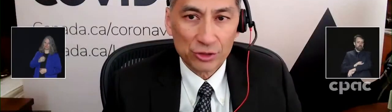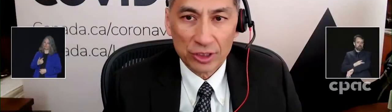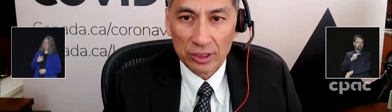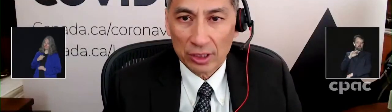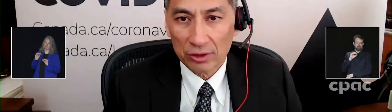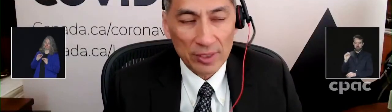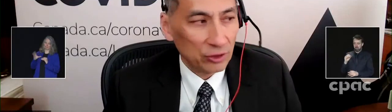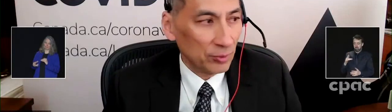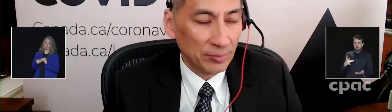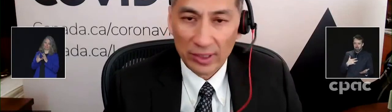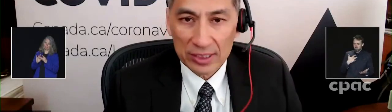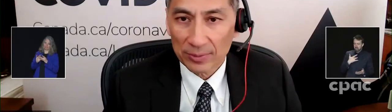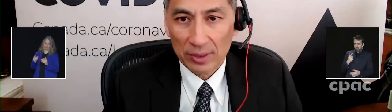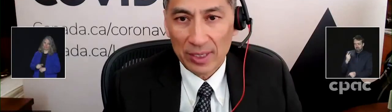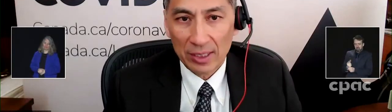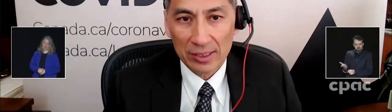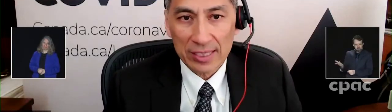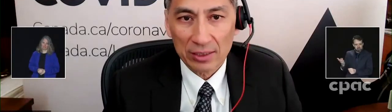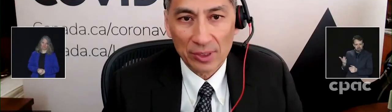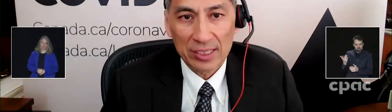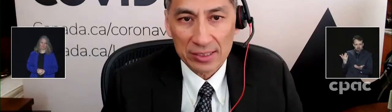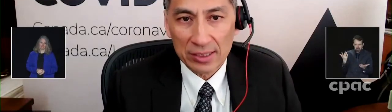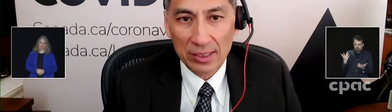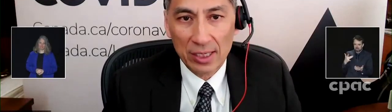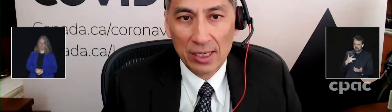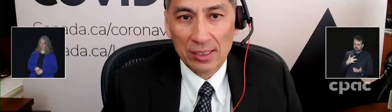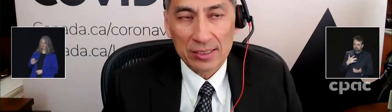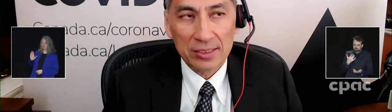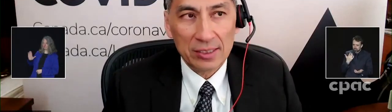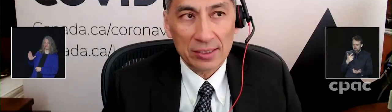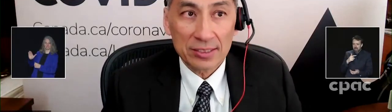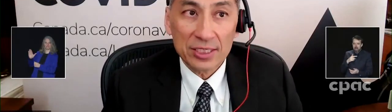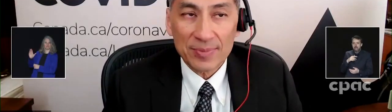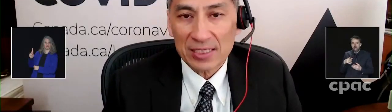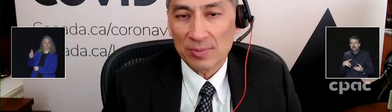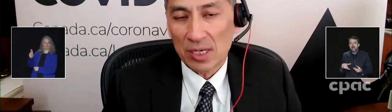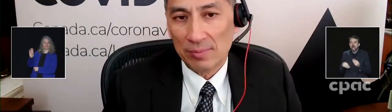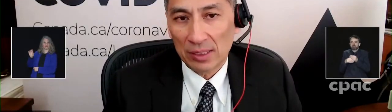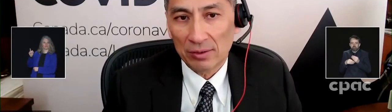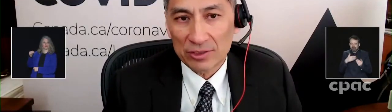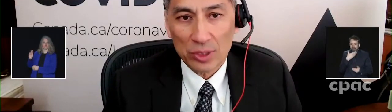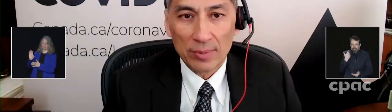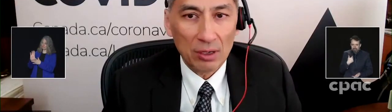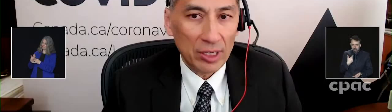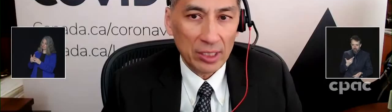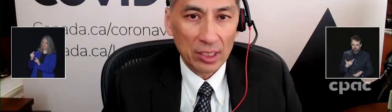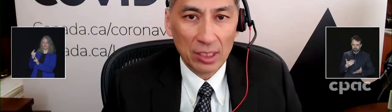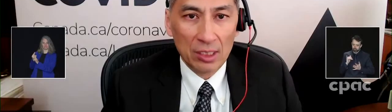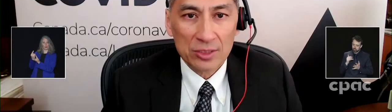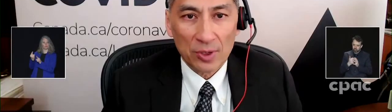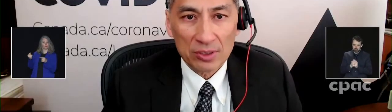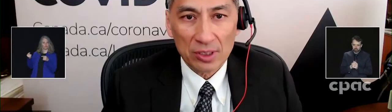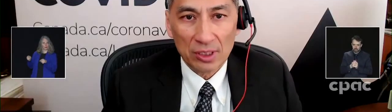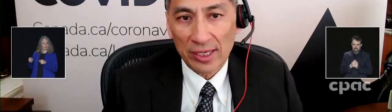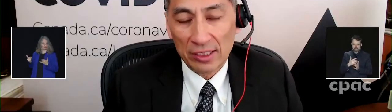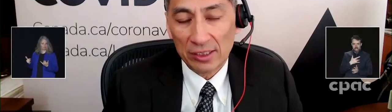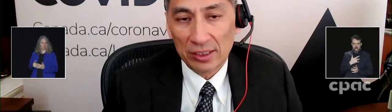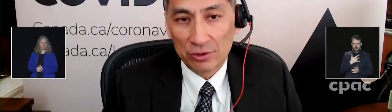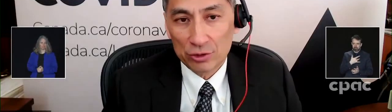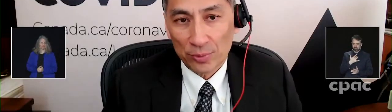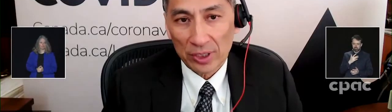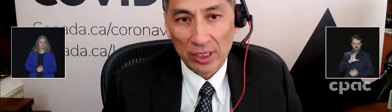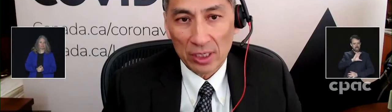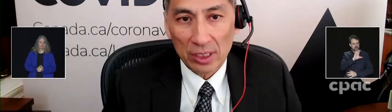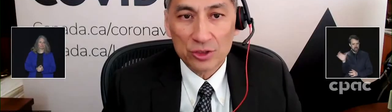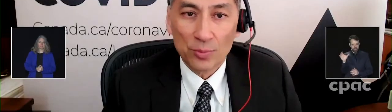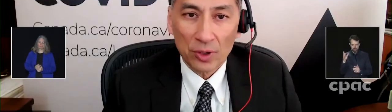d'autre rajouter. Le Dr. Bertrand m bien exprimé exactement ce qui se passe maintenant actuellement. Et je pense que le Canada